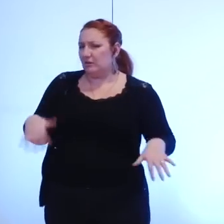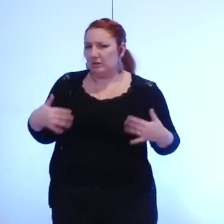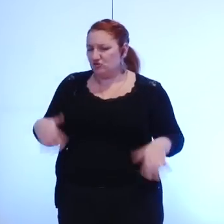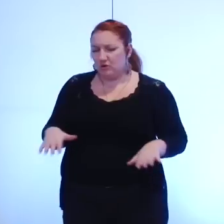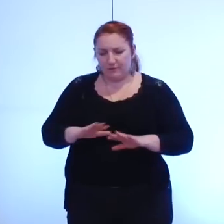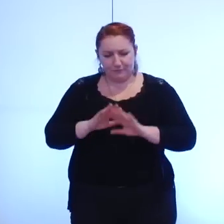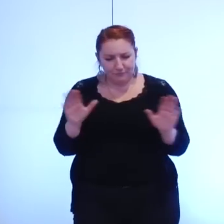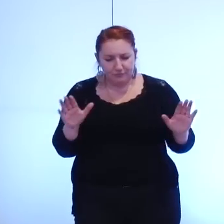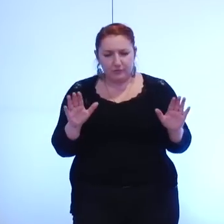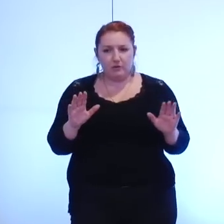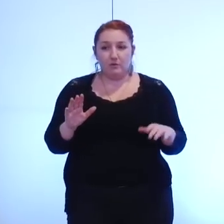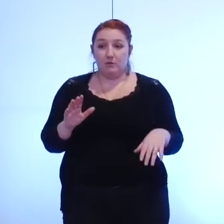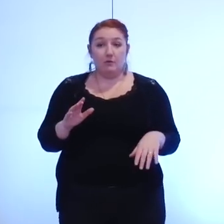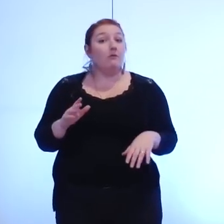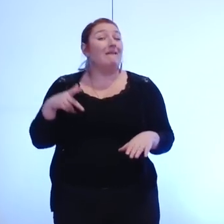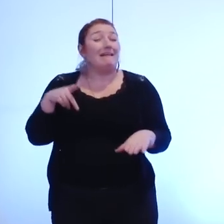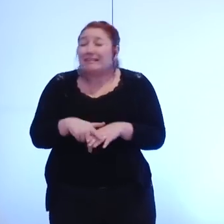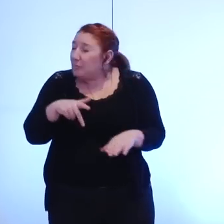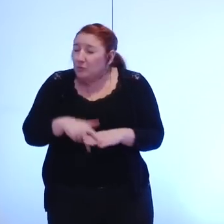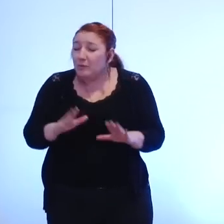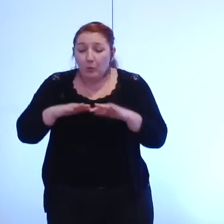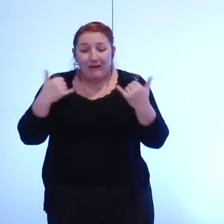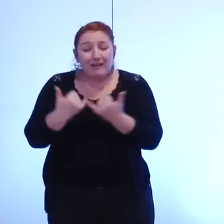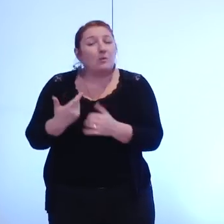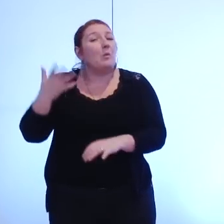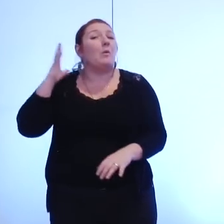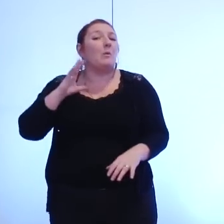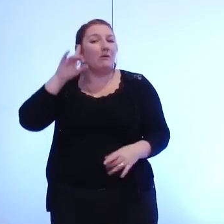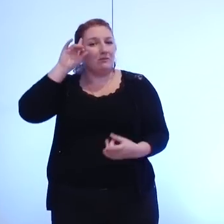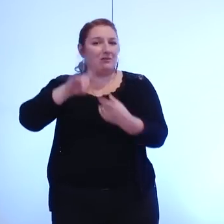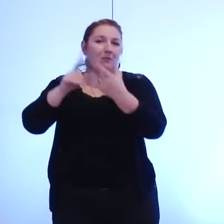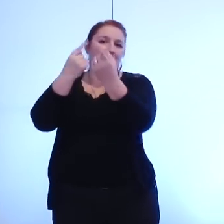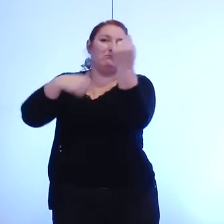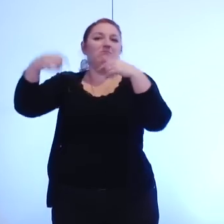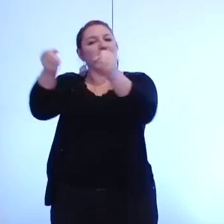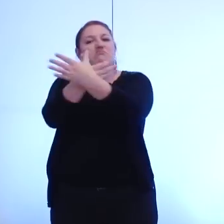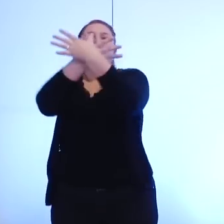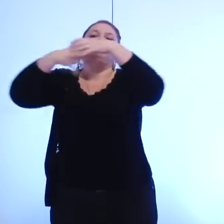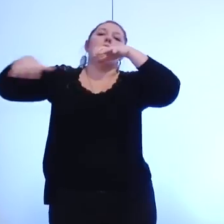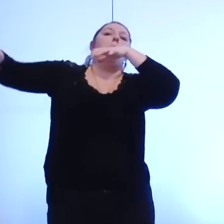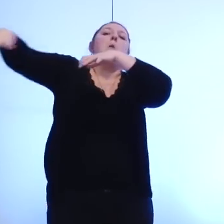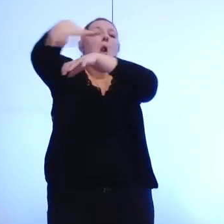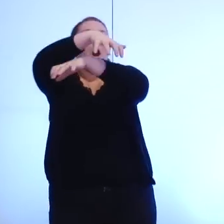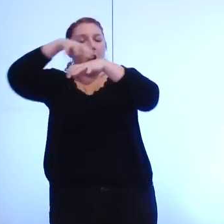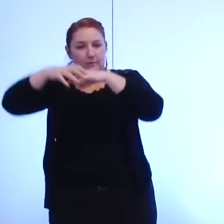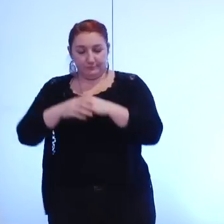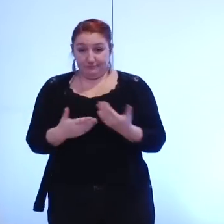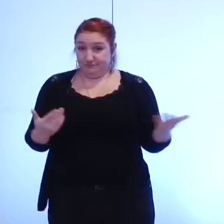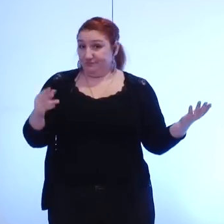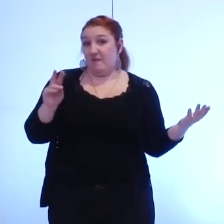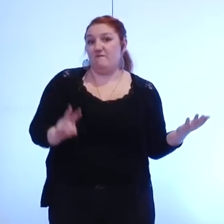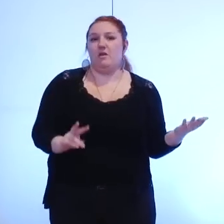et ce dès d'ailleurs les premières réunions que nous avons eues sur la métropolisation à savoir que finalement nous en venons